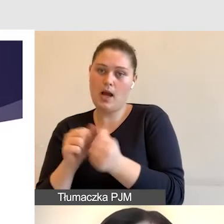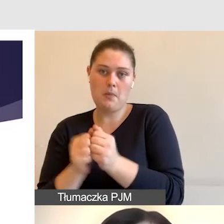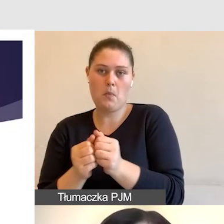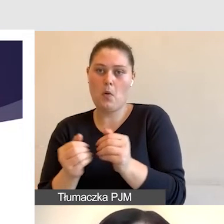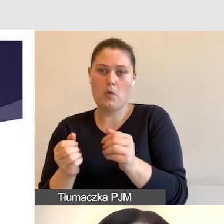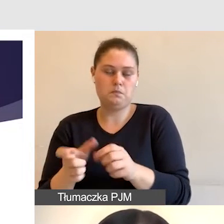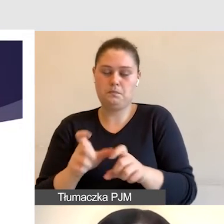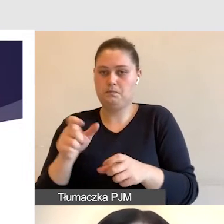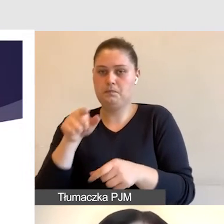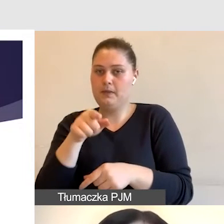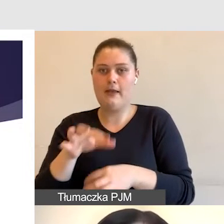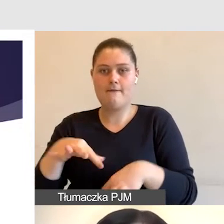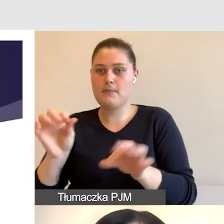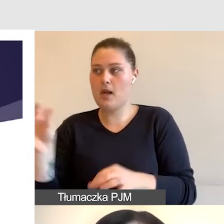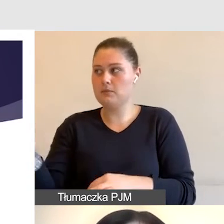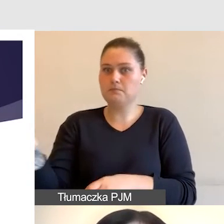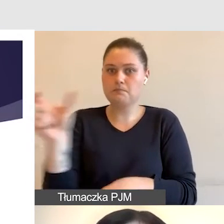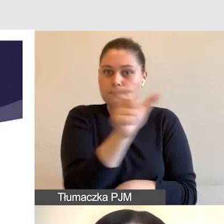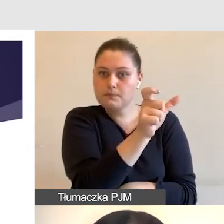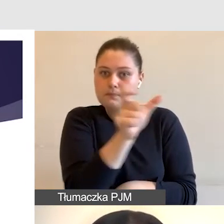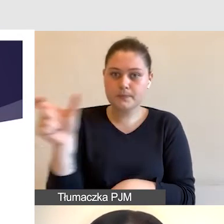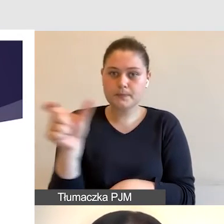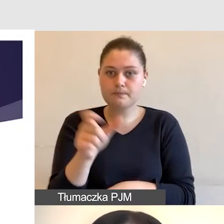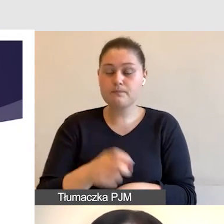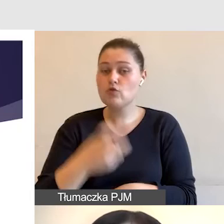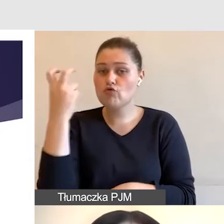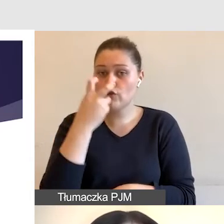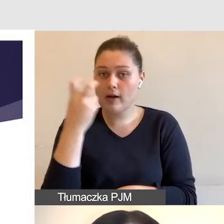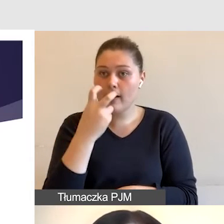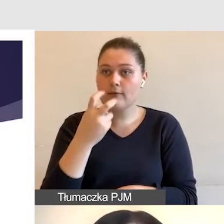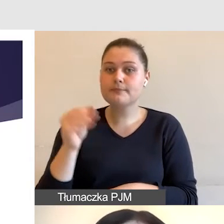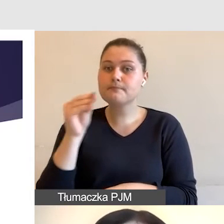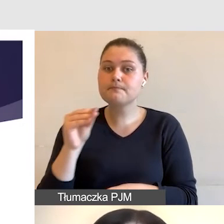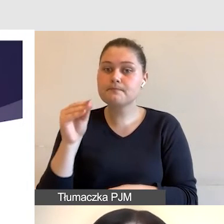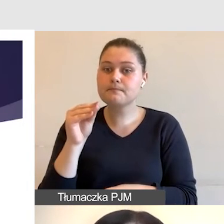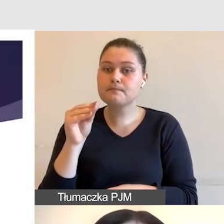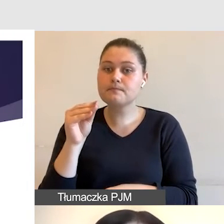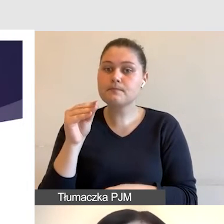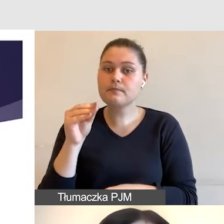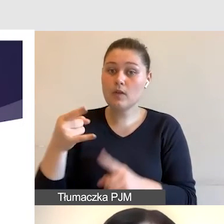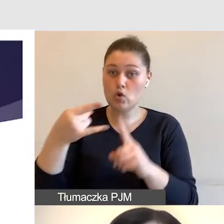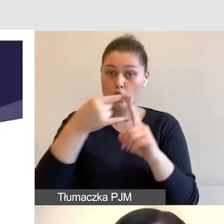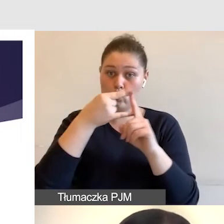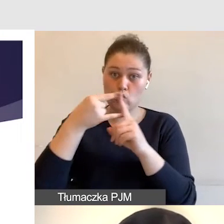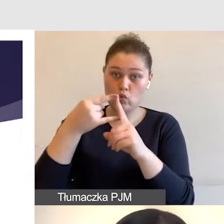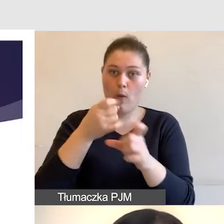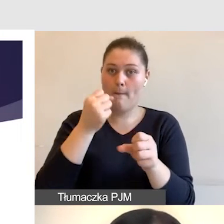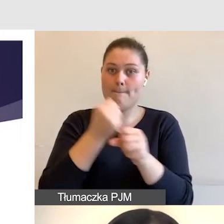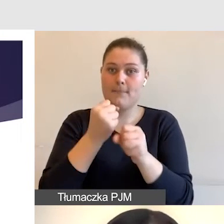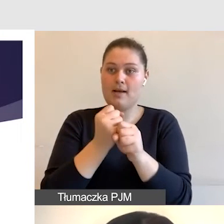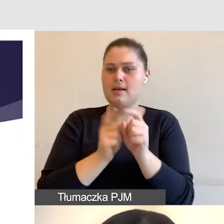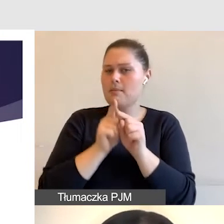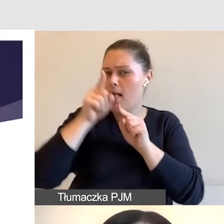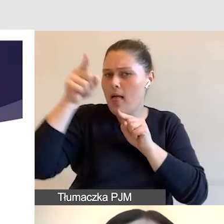Ciekawe jest również to, że z Zoomem możemy pracować na odległość, tak jak tłumacze mogą